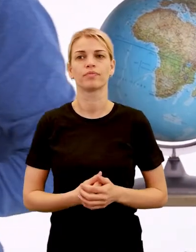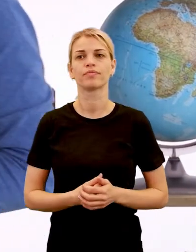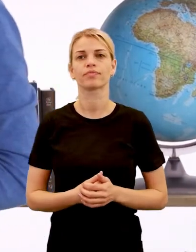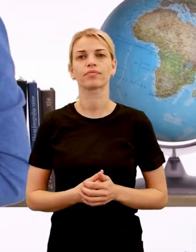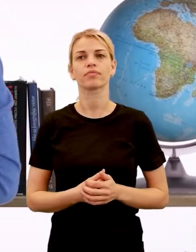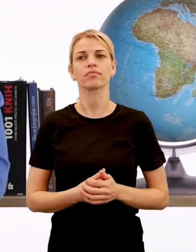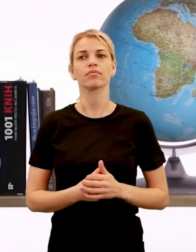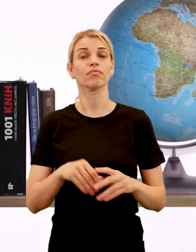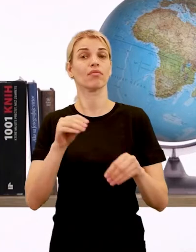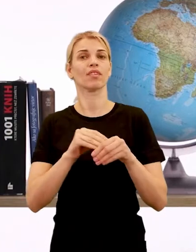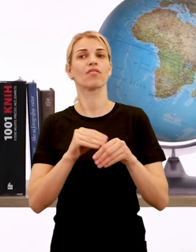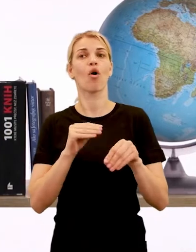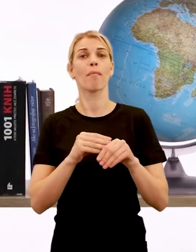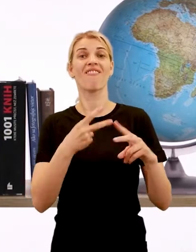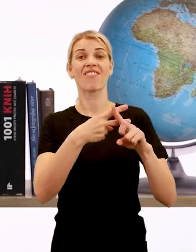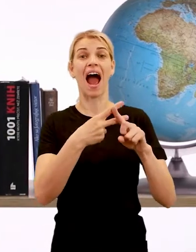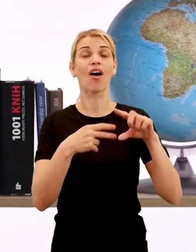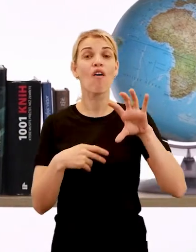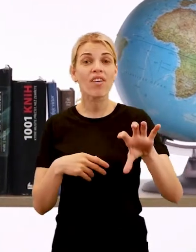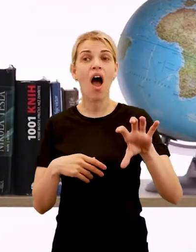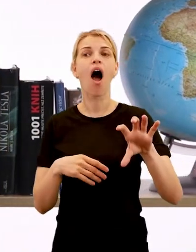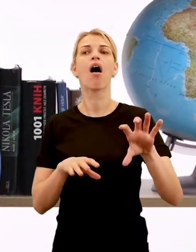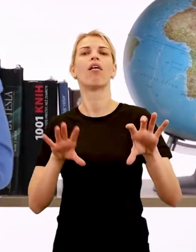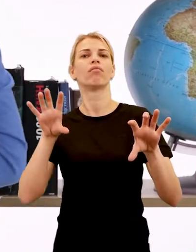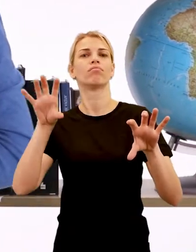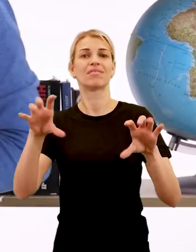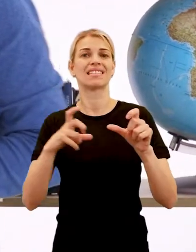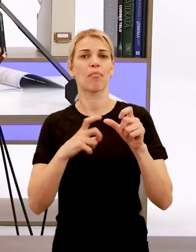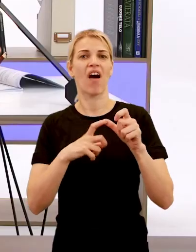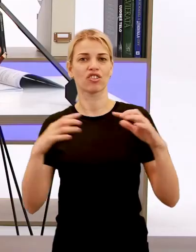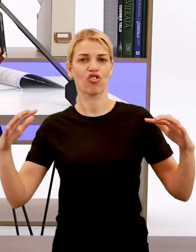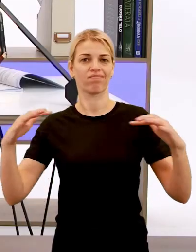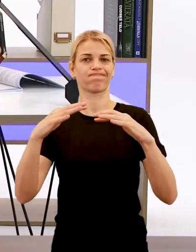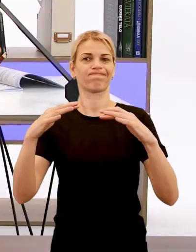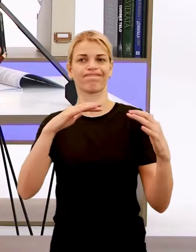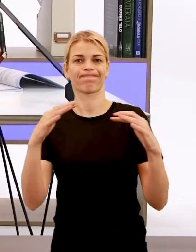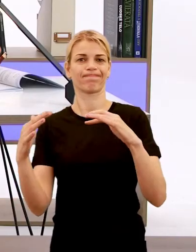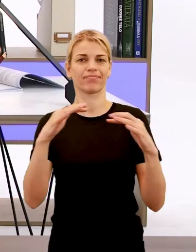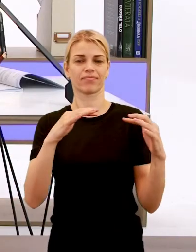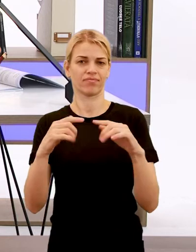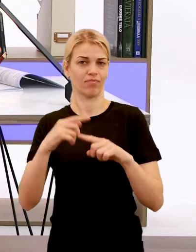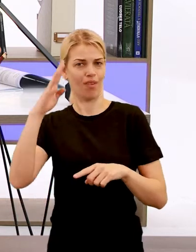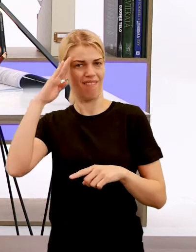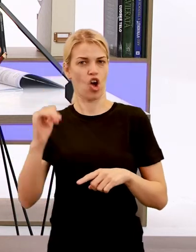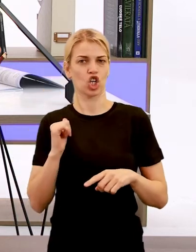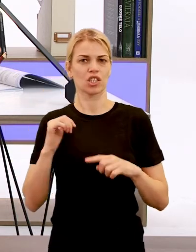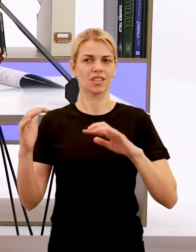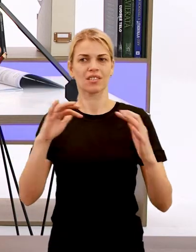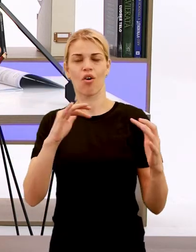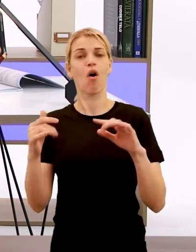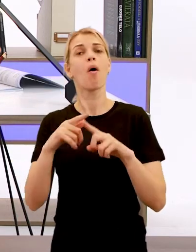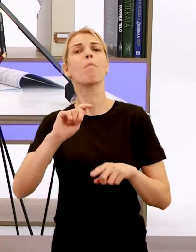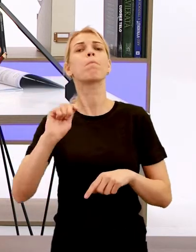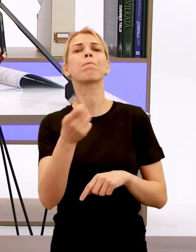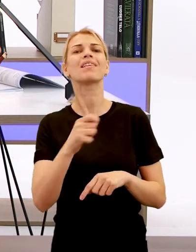sa stretli Frankovia spolu teda so samovou ríšou, alebo teda s vojskom samovej ríše. Tá bytka sa